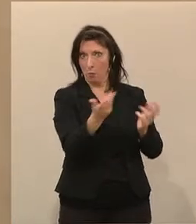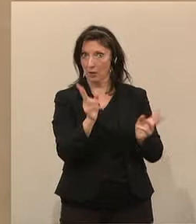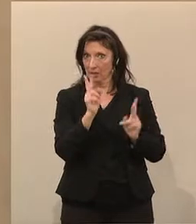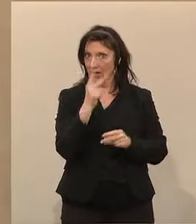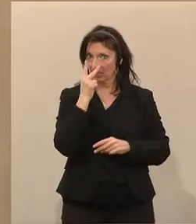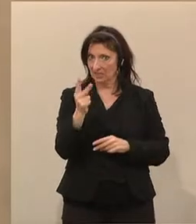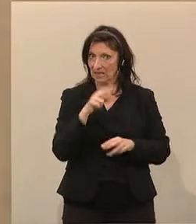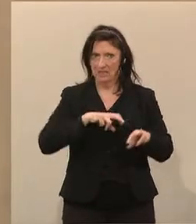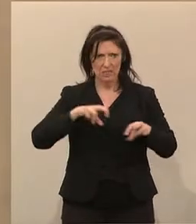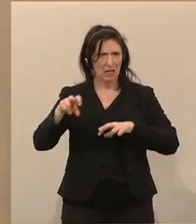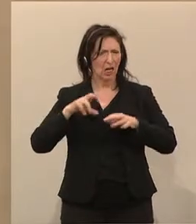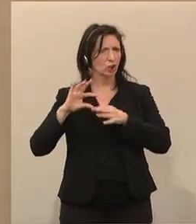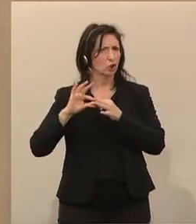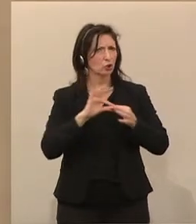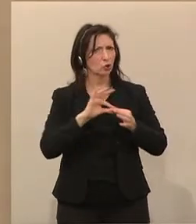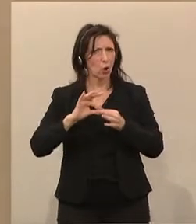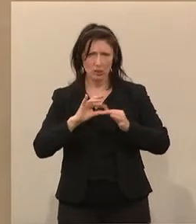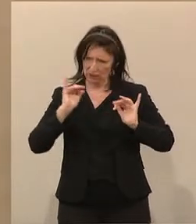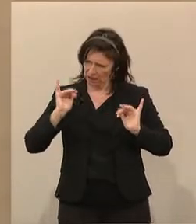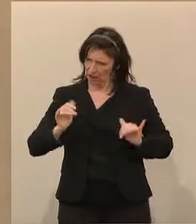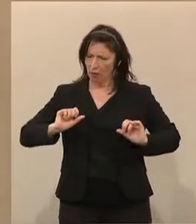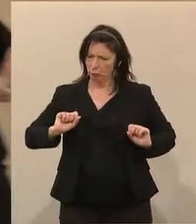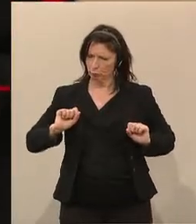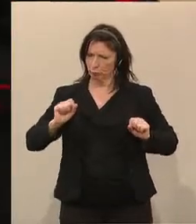der Regierungskoalition vorhanden ist.